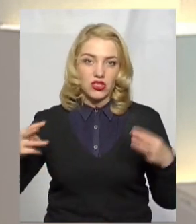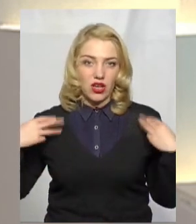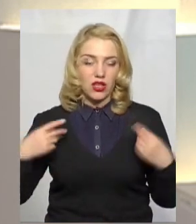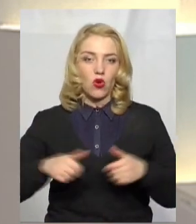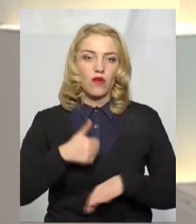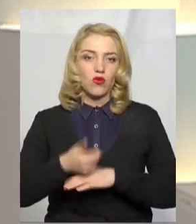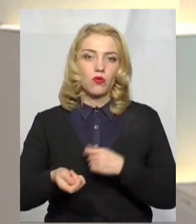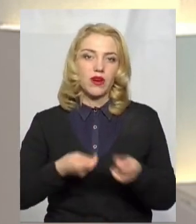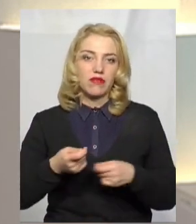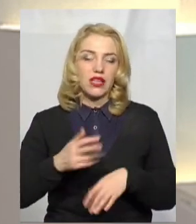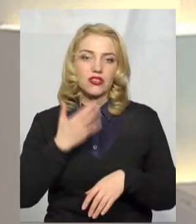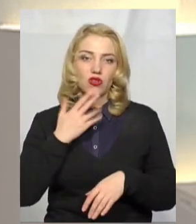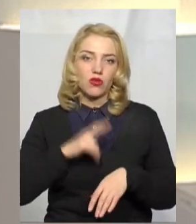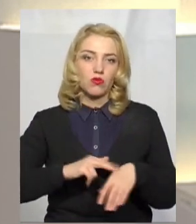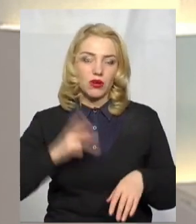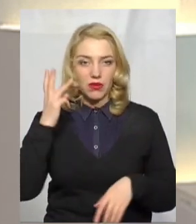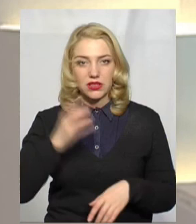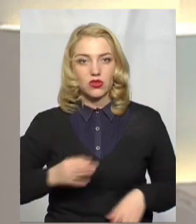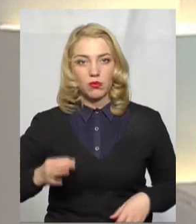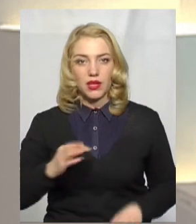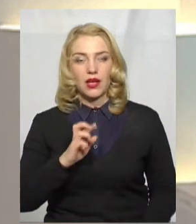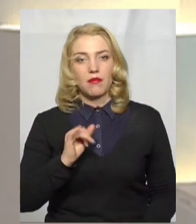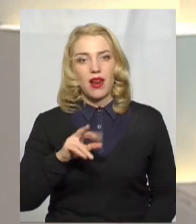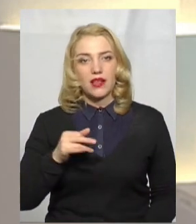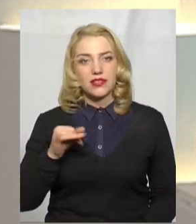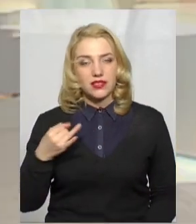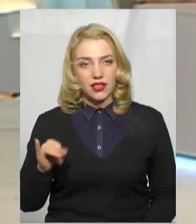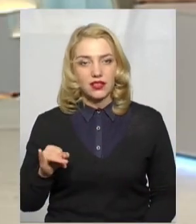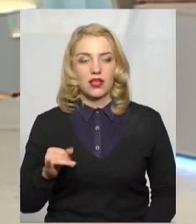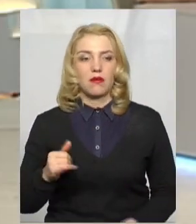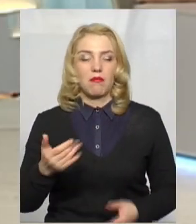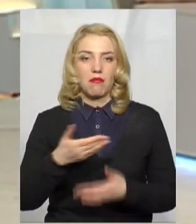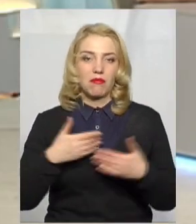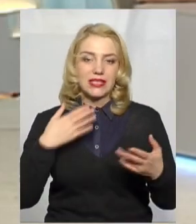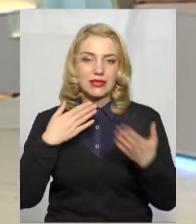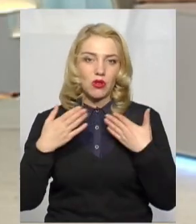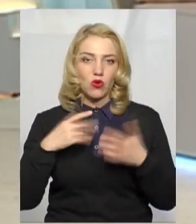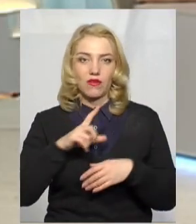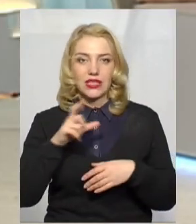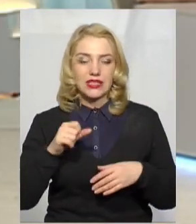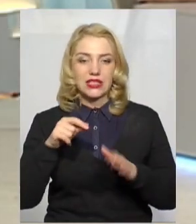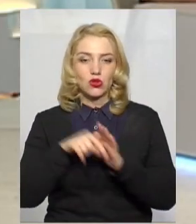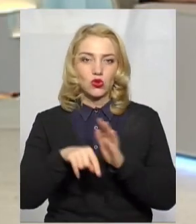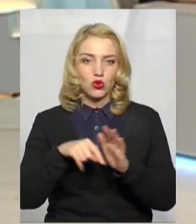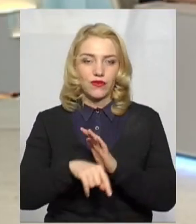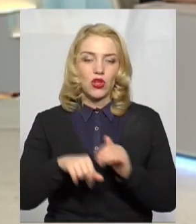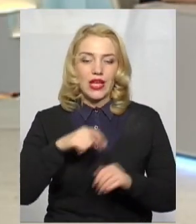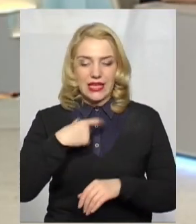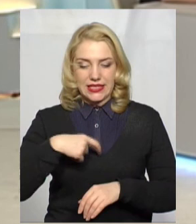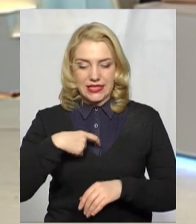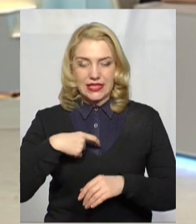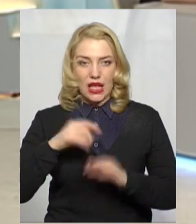головного управління Нацполіції у Хмельницькій області Валентином Білянським ми спілкувалися стосовно самоізоляції.